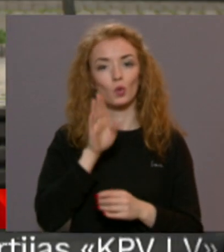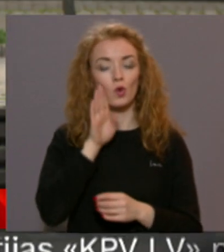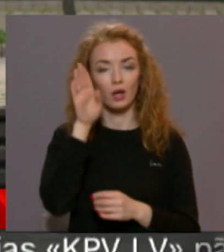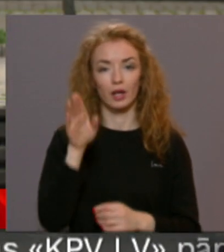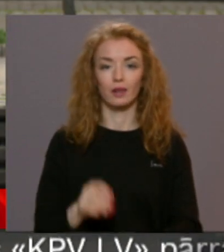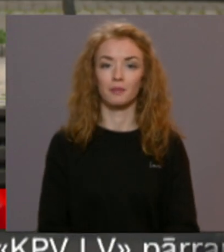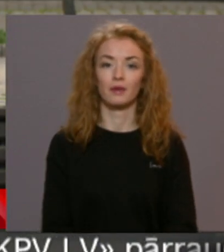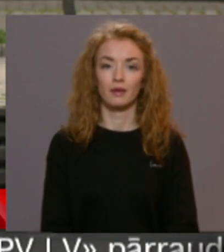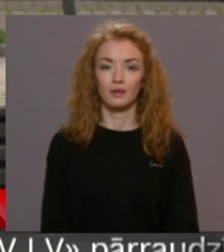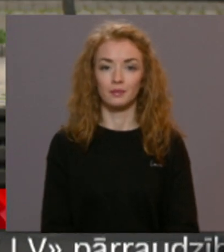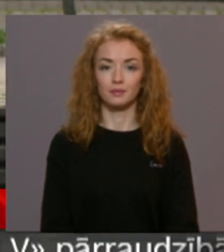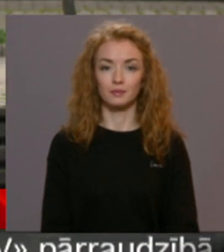Māris Klūgi, Vauža Pīckis, Latvijas televīzija.